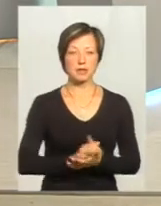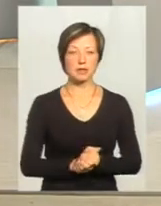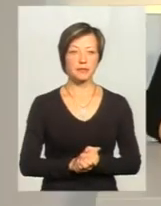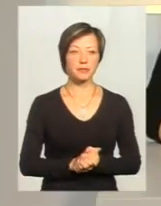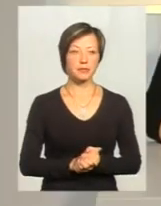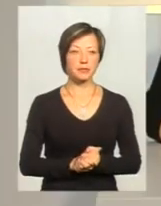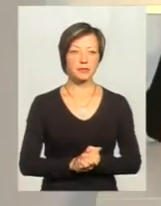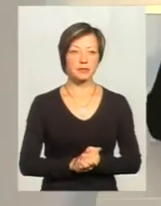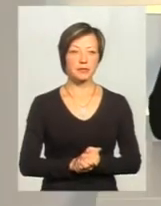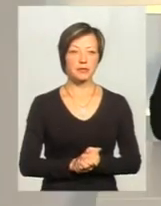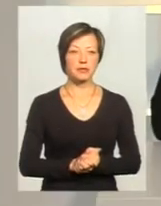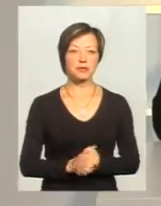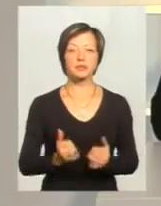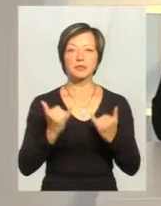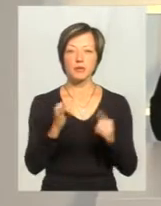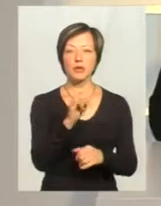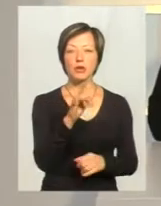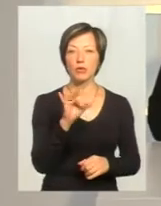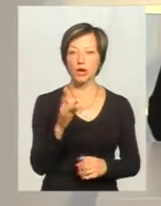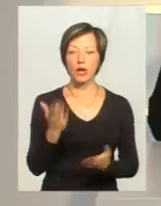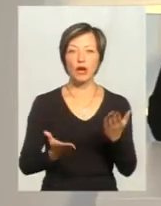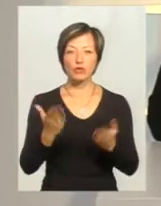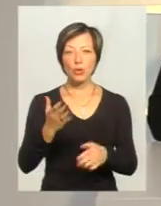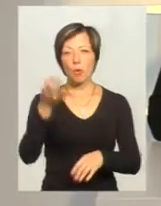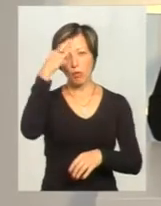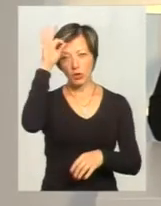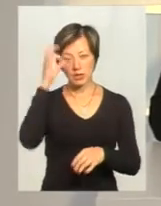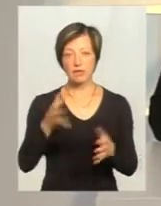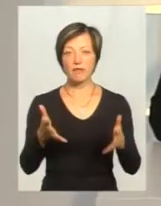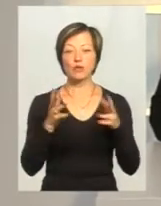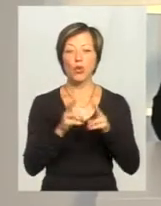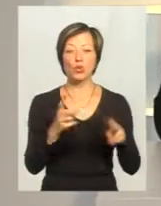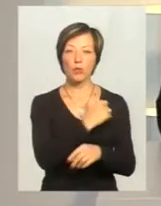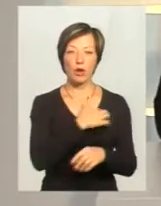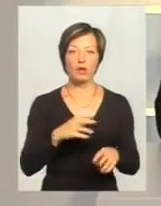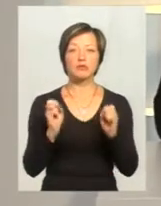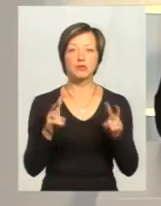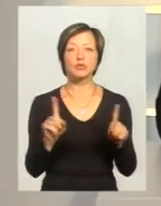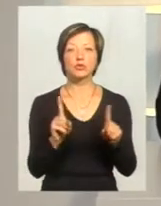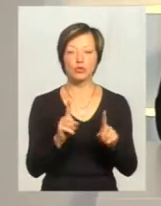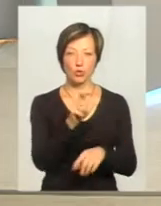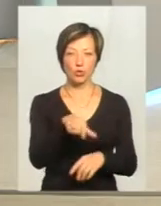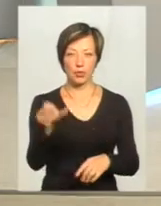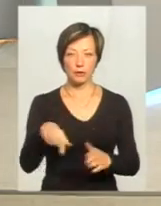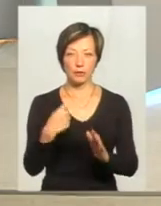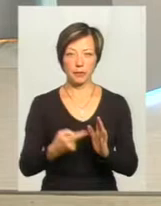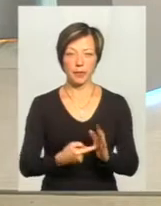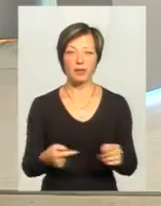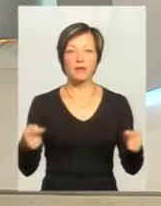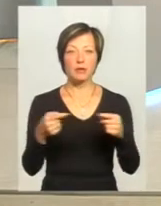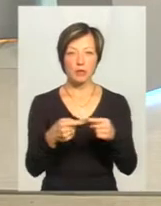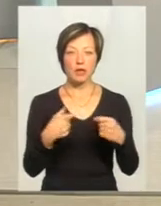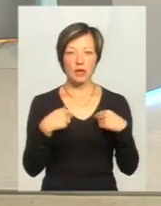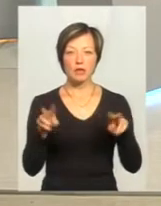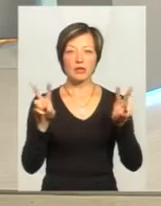Глега. Пане Ігорю, якщо поліція встановить, хто їх поранив, от що тим людям загрожує? Ну, відповідно, як я вже